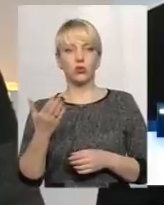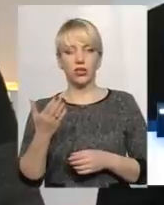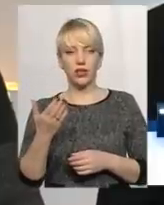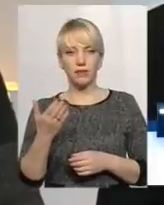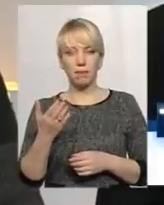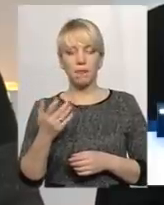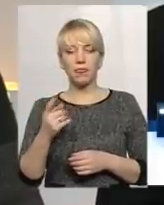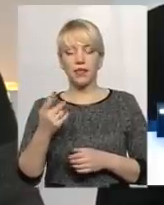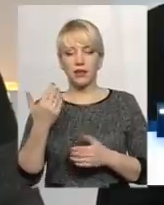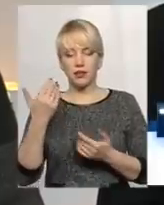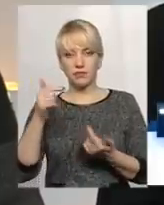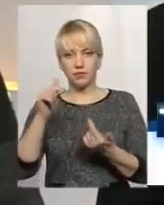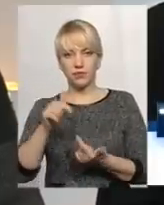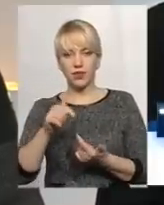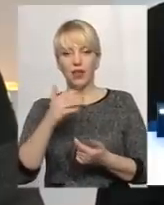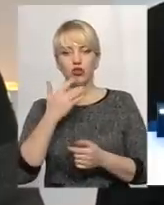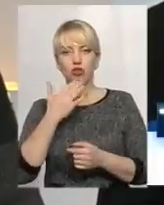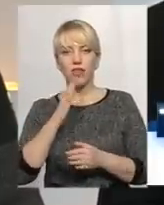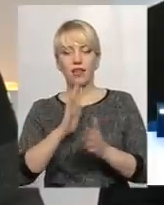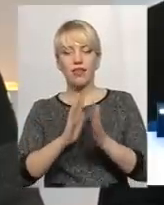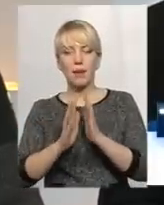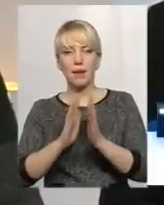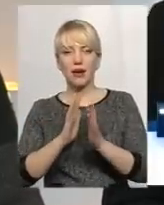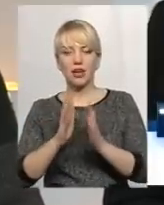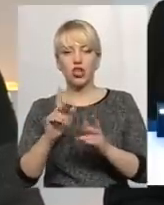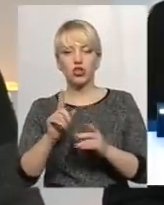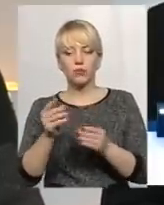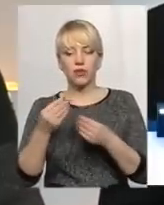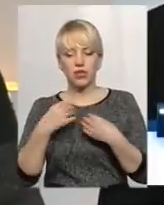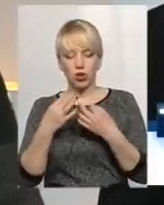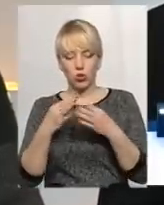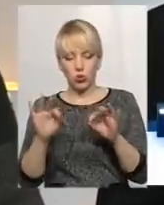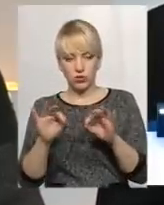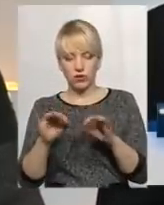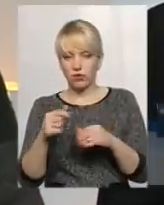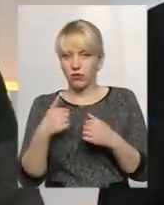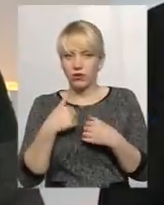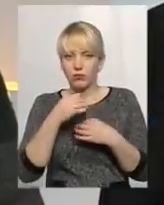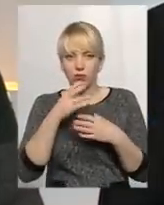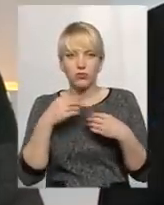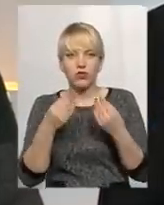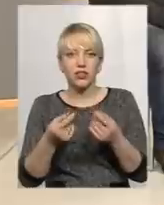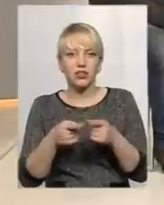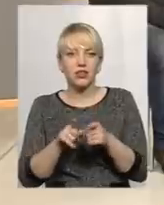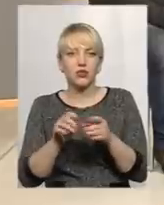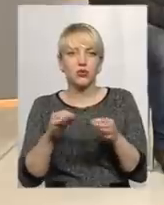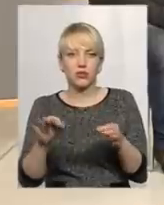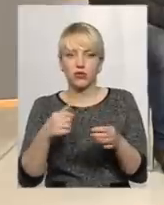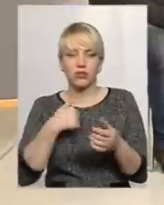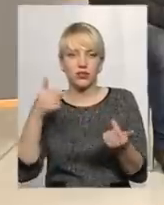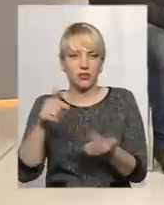НПП щодо надання погод, ми не маємо дозвільної функції взагалі Якщо це питання виносилося по